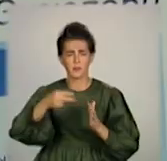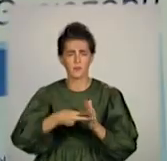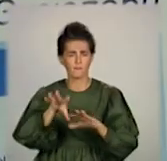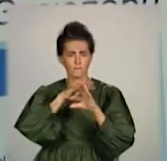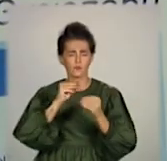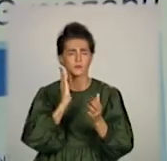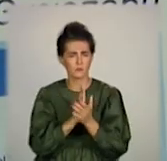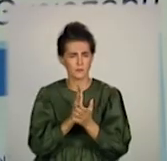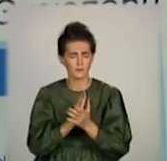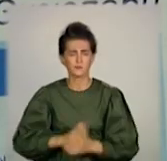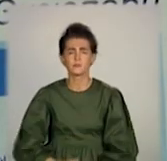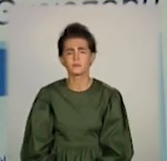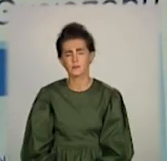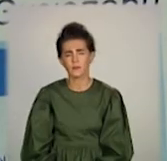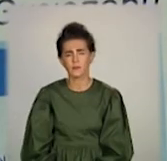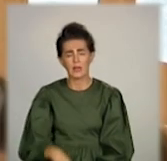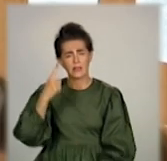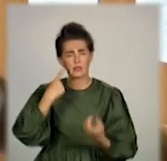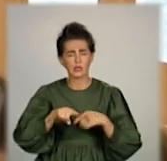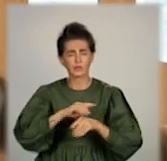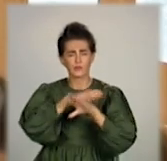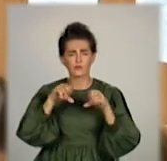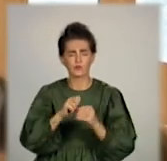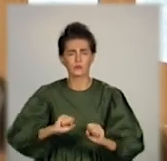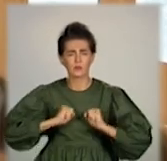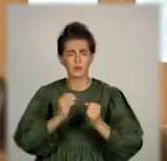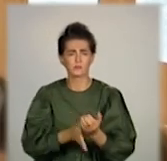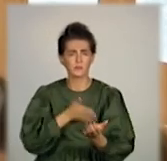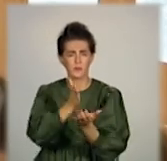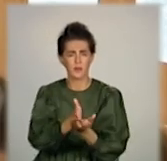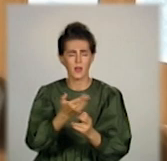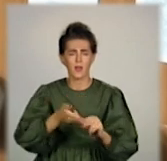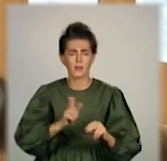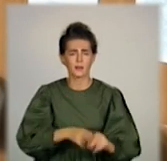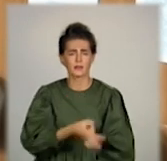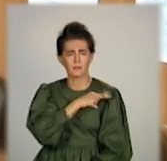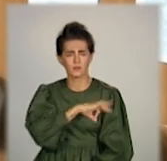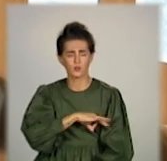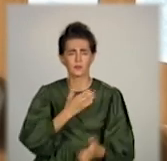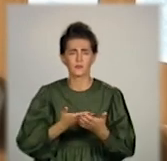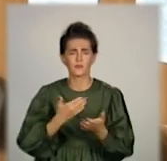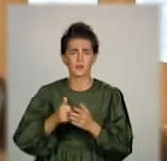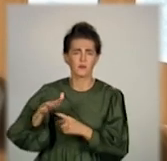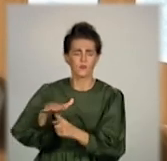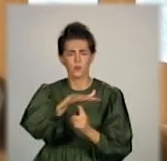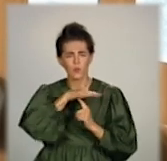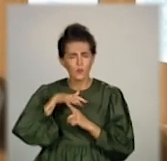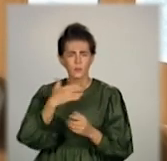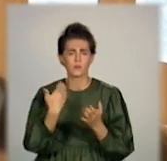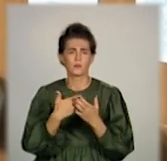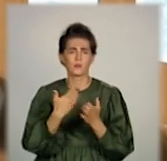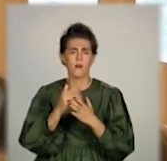Різноманітні технічні засоби використовуємо. Це і квадрокоптери, і